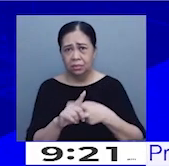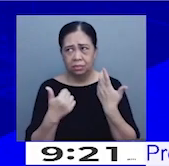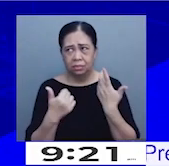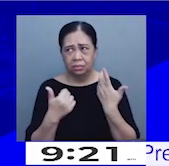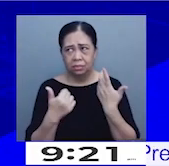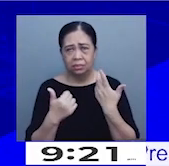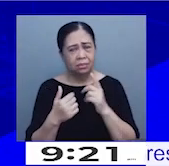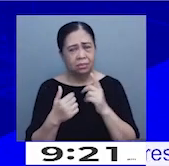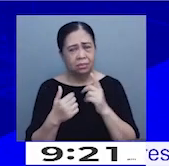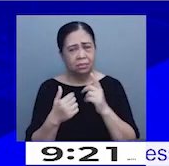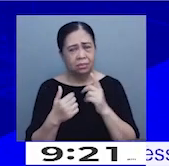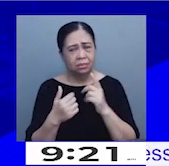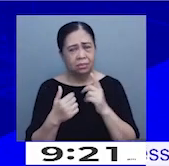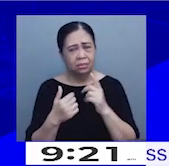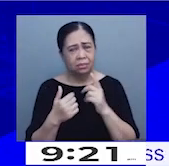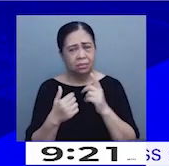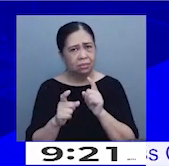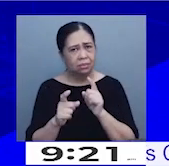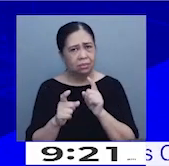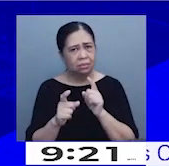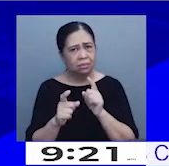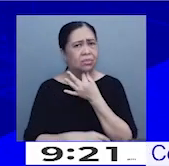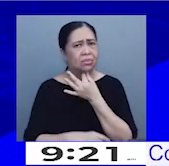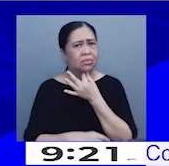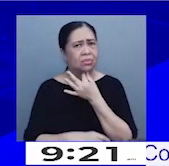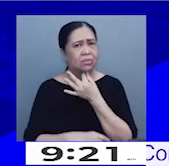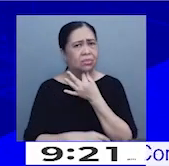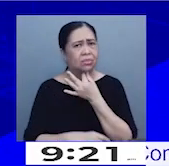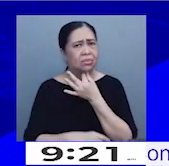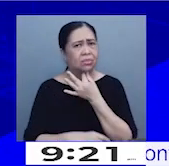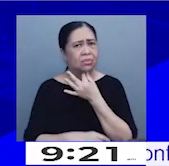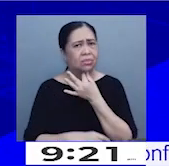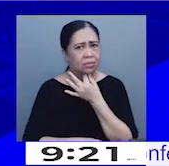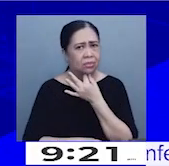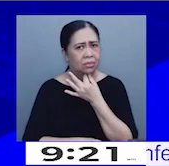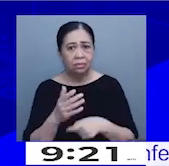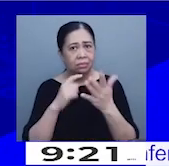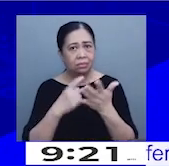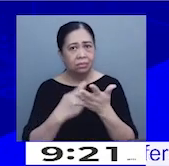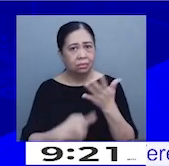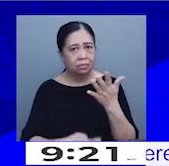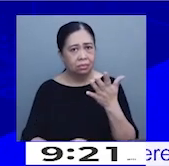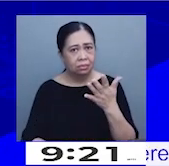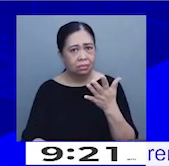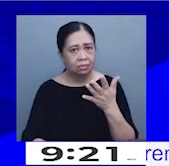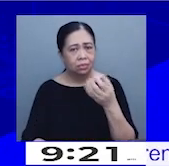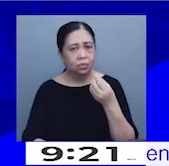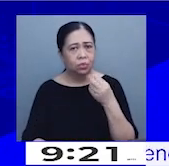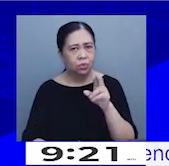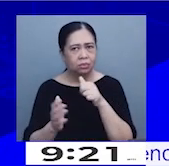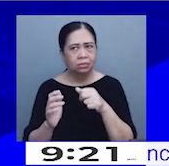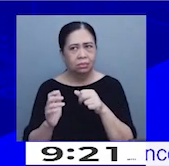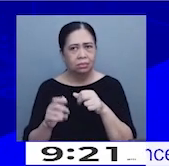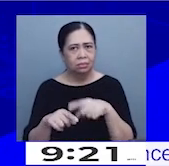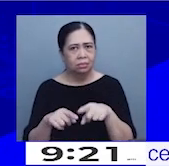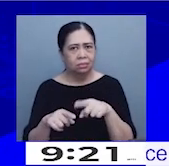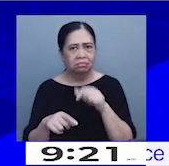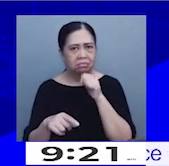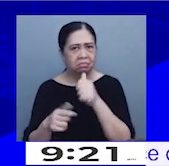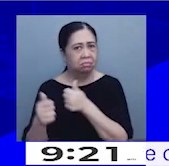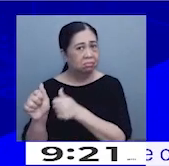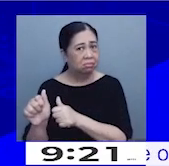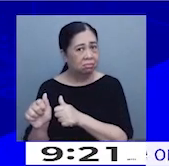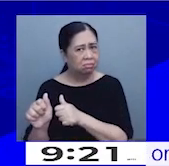po, was the price ceiling not effective in stabilizing prices? Or may mga retailers po ba that didn't follow?